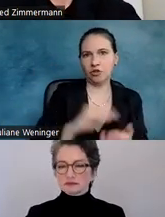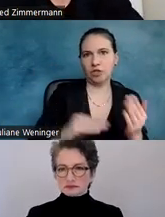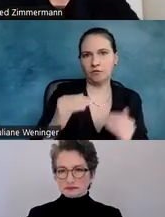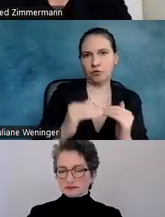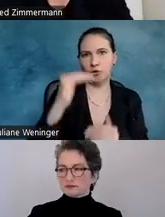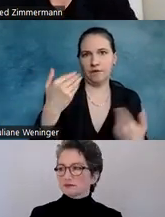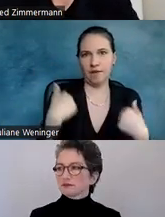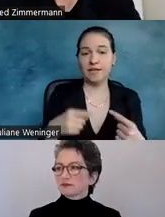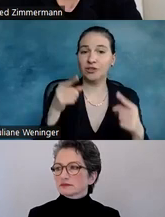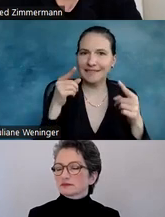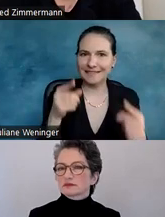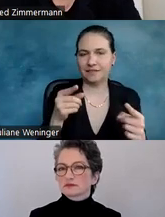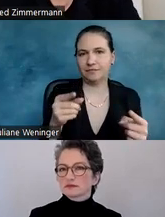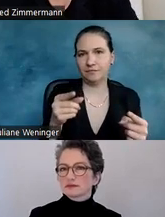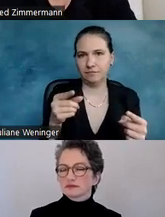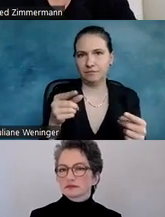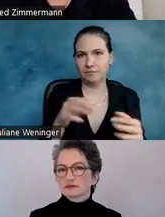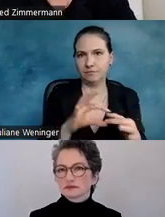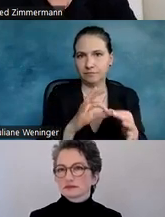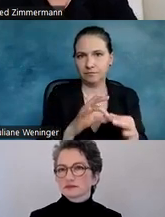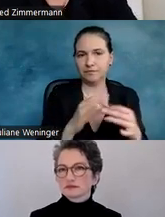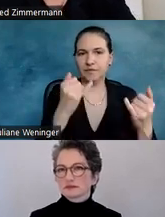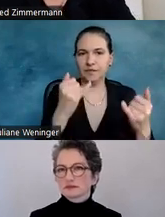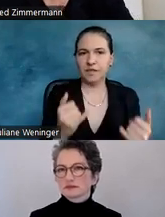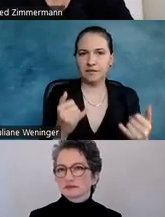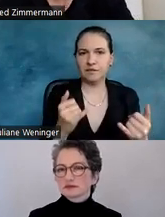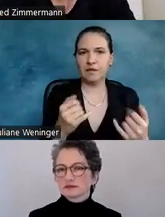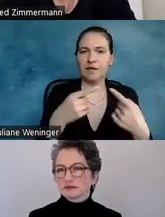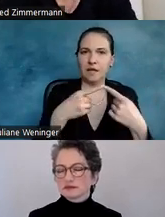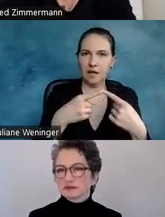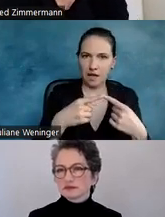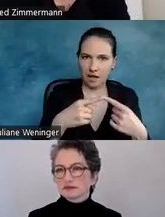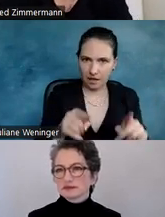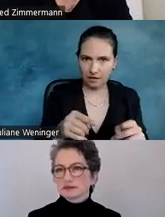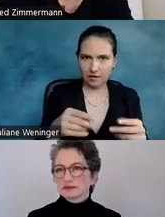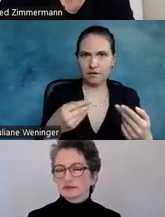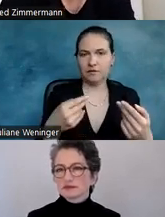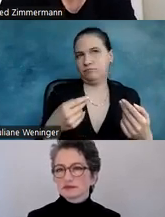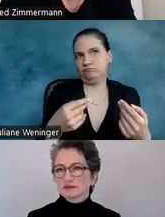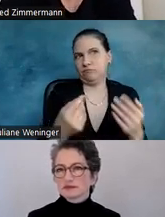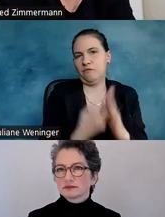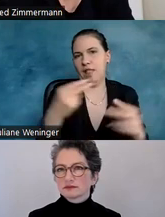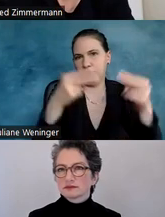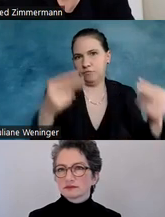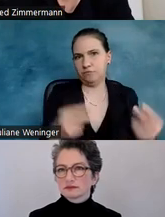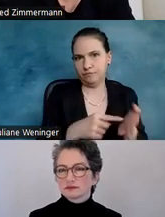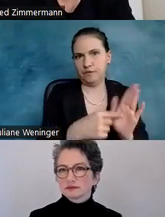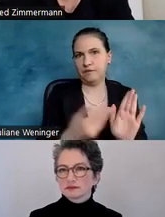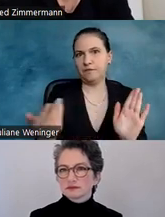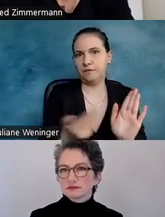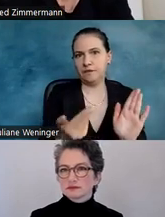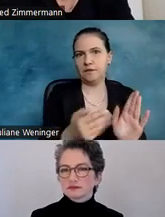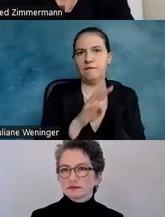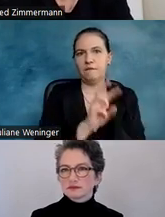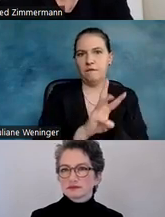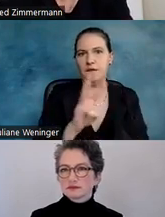Und mit diesem Mittellängen-Schriftgrößenverhältnis möchte ich Ihnen noch eine weitere Seite als dritte Quelle vorstellen. Das ist die Seite www